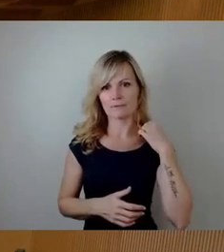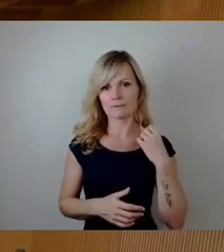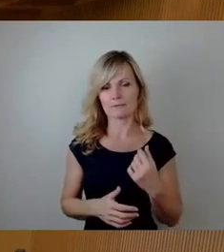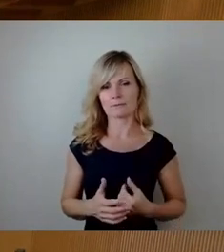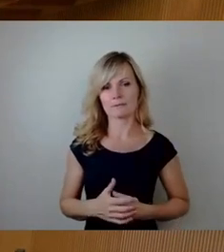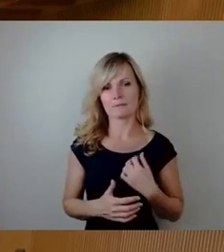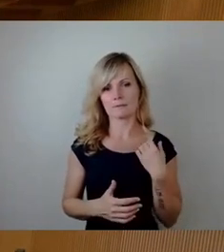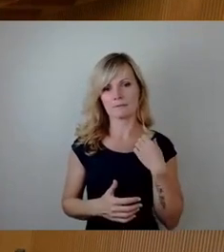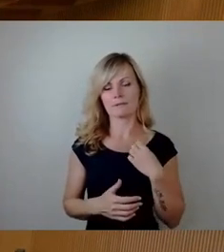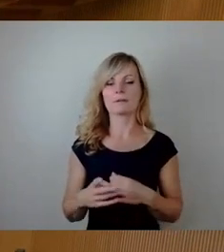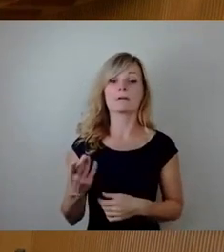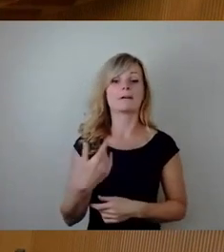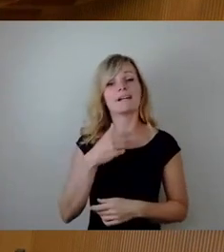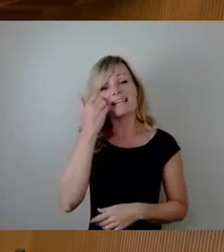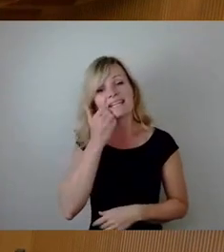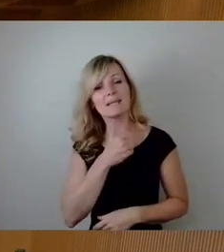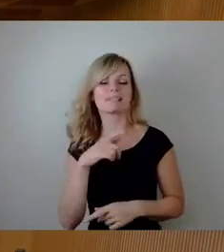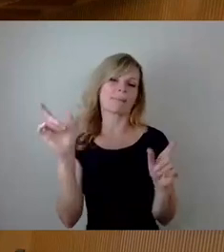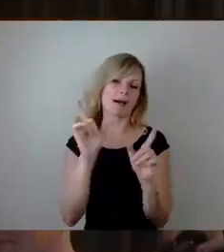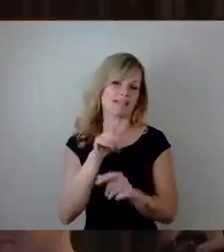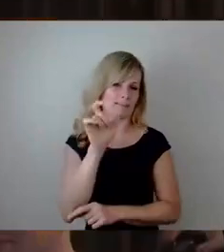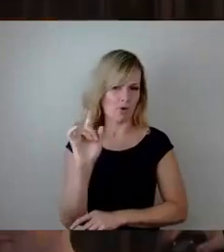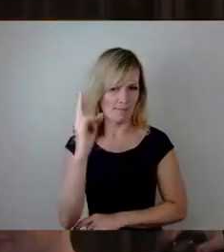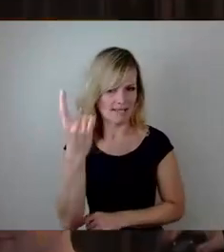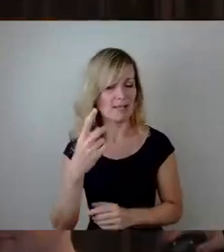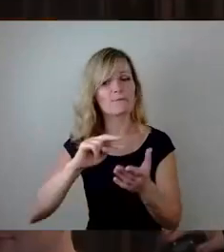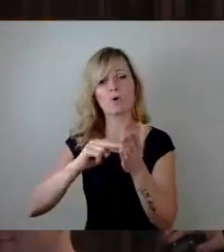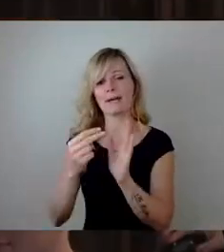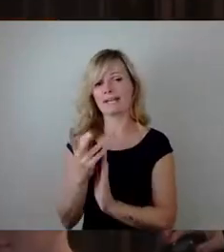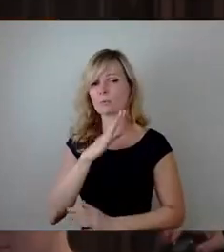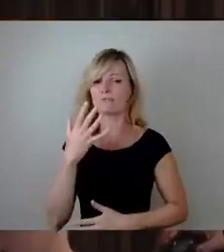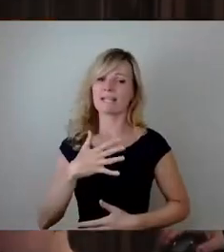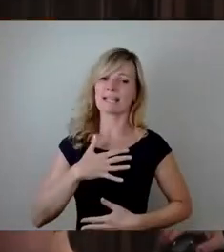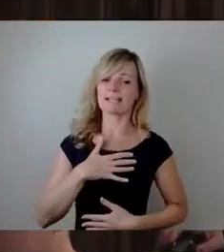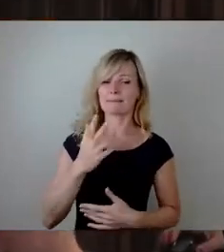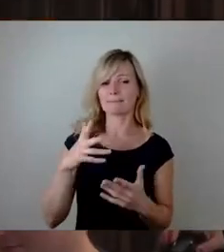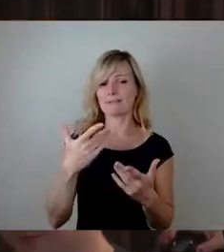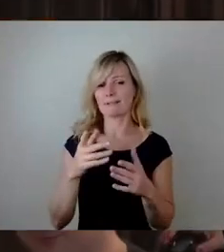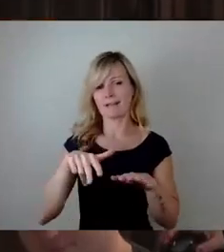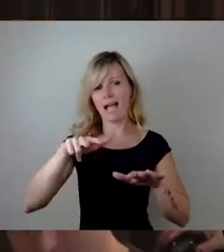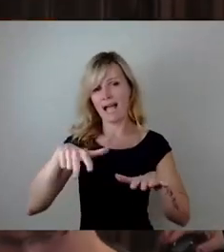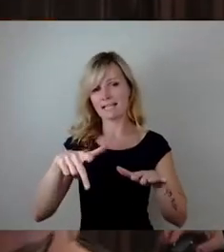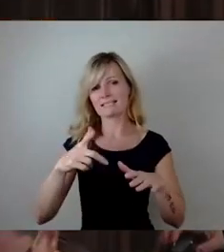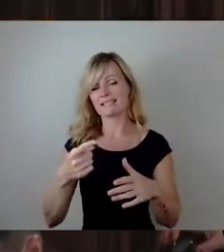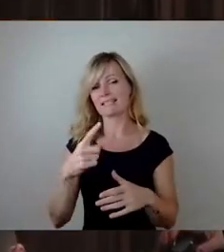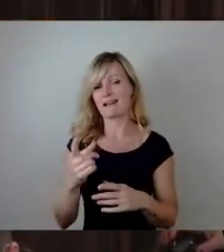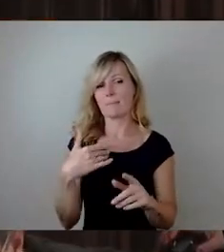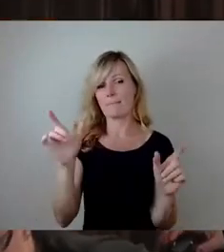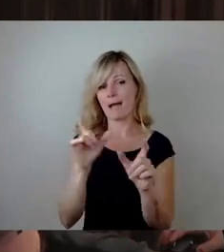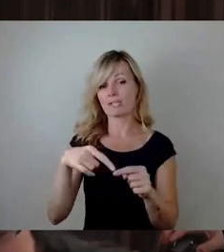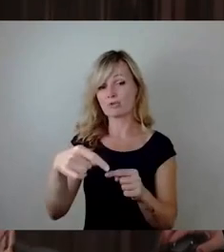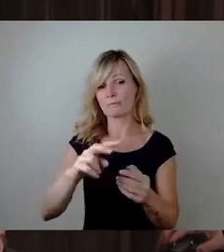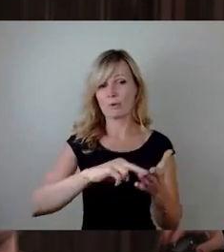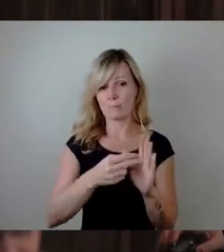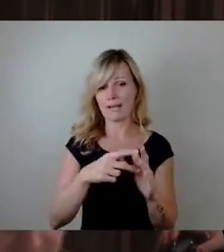Liebster Partybürgermeister, die Vorbereitungen für die vielgeliebte 18er Fatsche sind schon wieder in vollem Gange, während noch Dreck von den